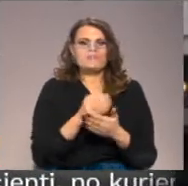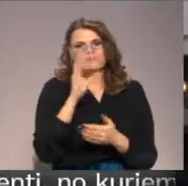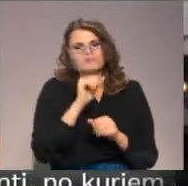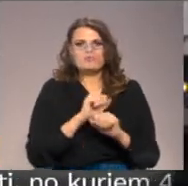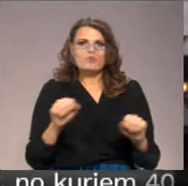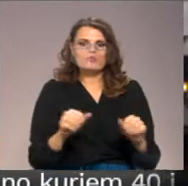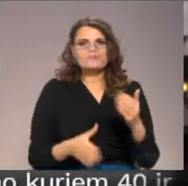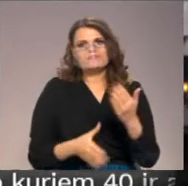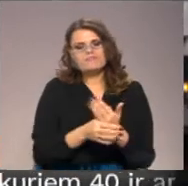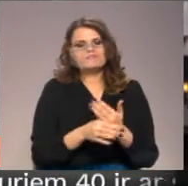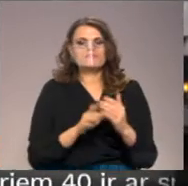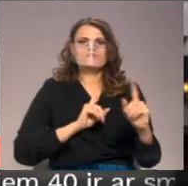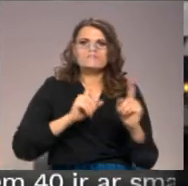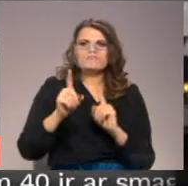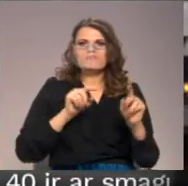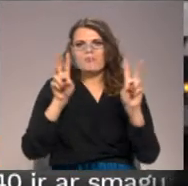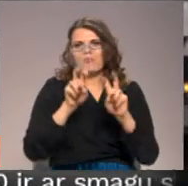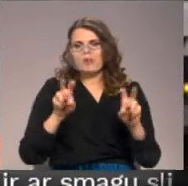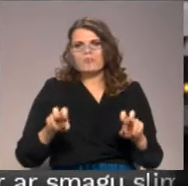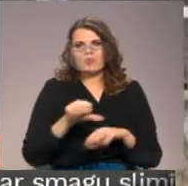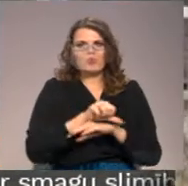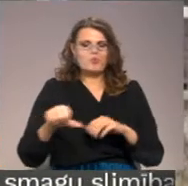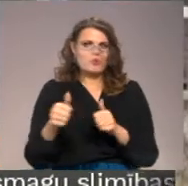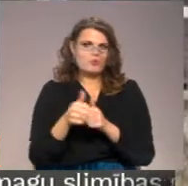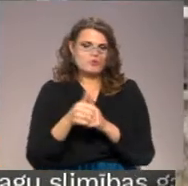resursus pastiprinātā imigrācijas kontrolē Latvijas pierobežā.